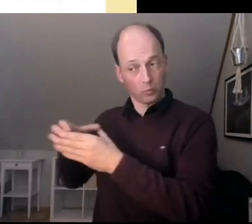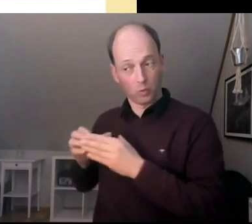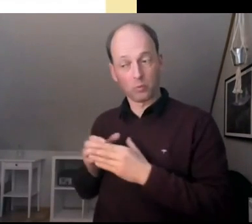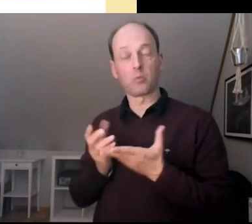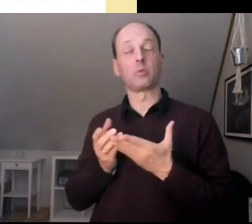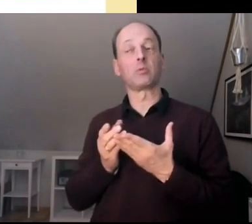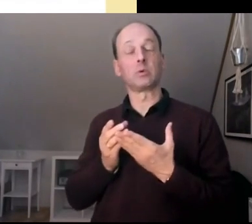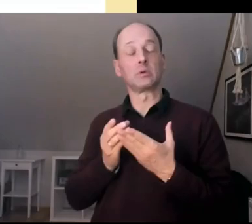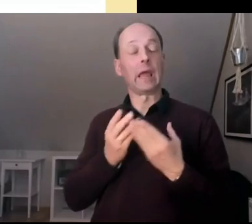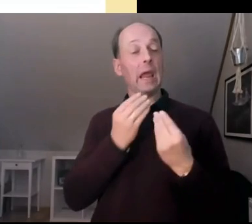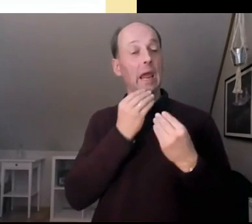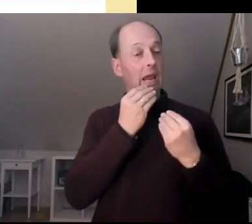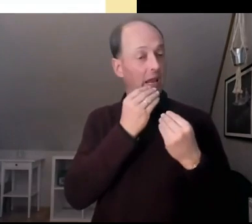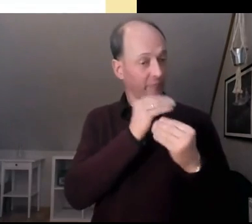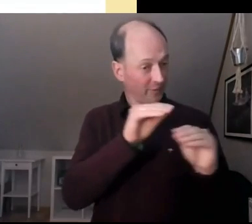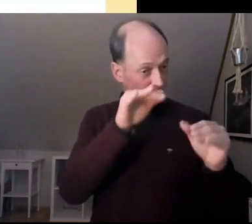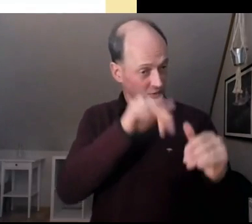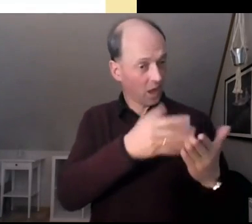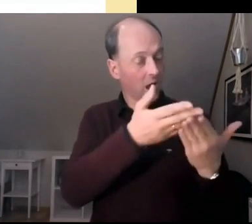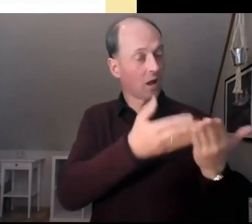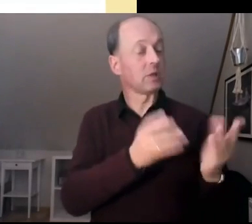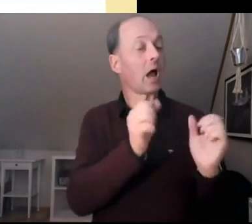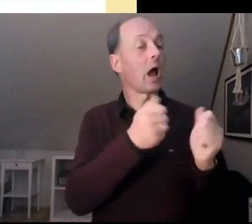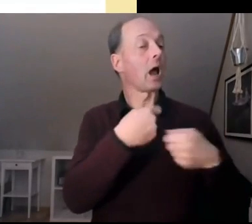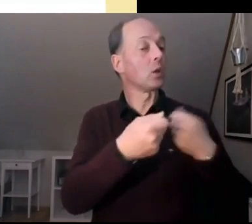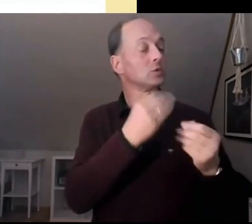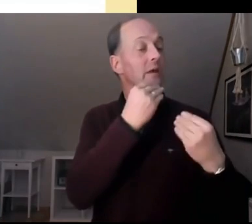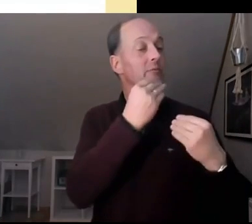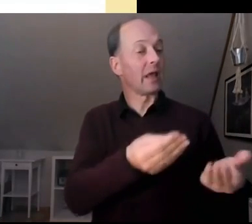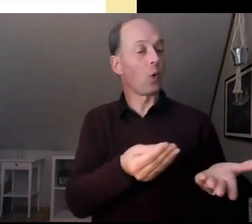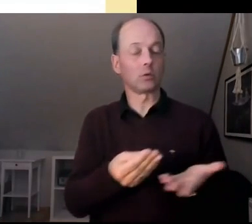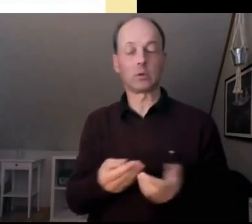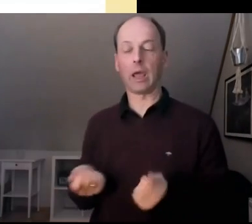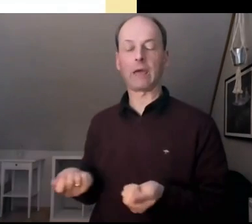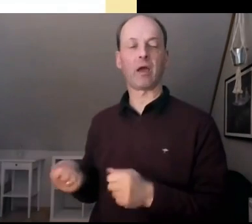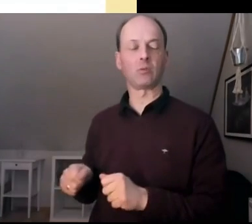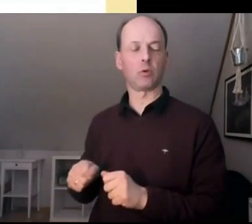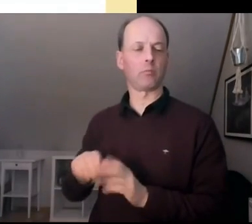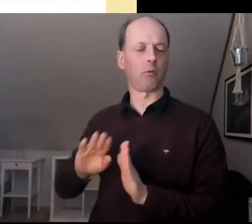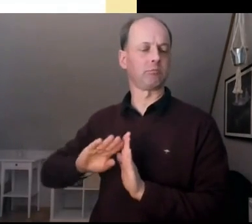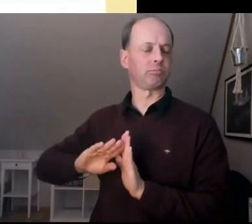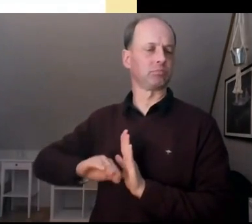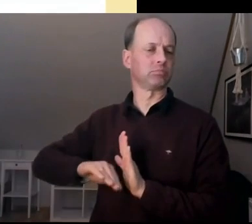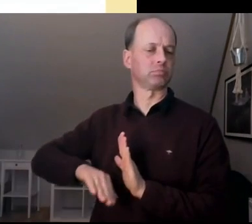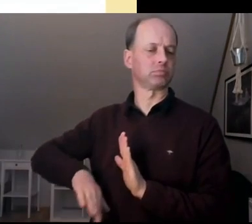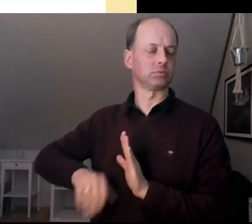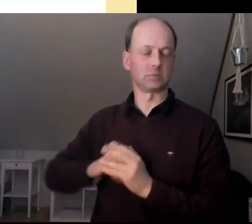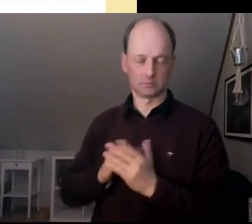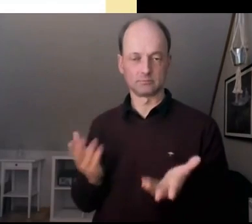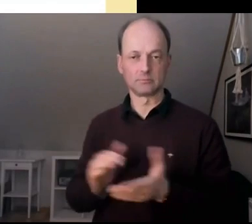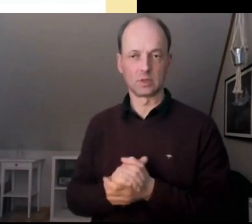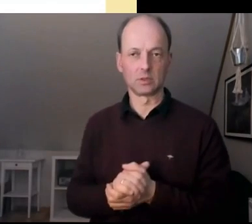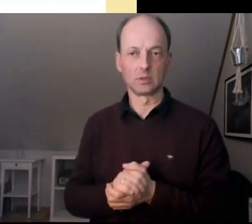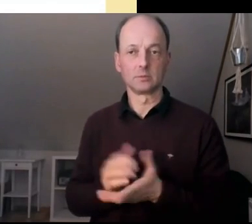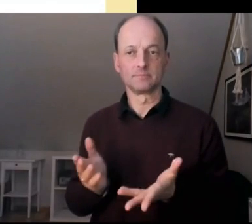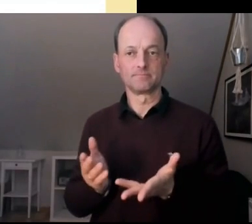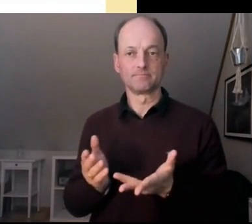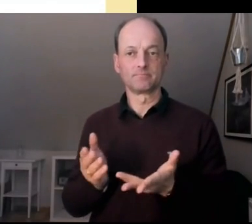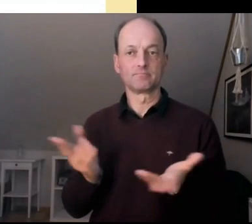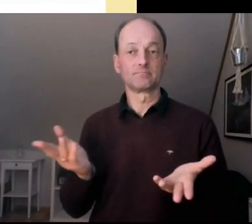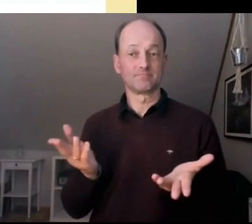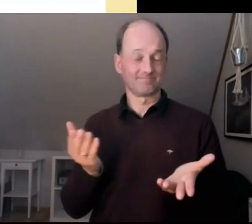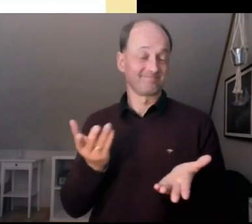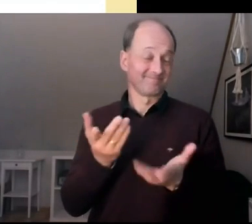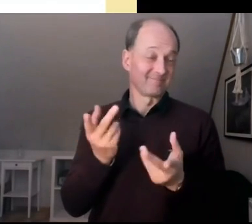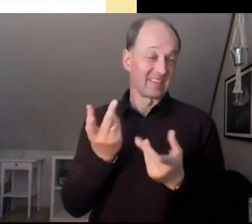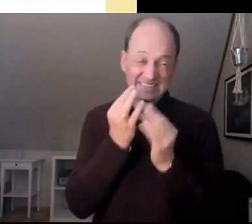Handlungsempfehlungen wieder rückgängig gemacht werden könnten, wenn wir es noch nicht geschafft haben, mit einem BürgerInnenrat den Rest der Bevölkerung mitzunehmen und zu